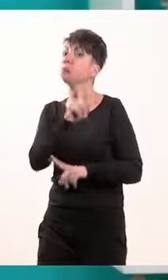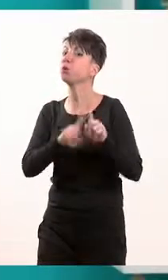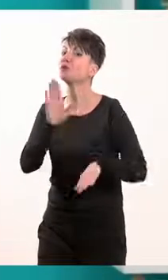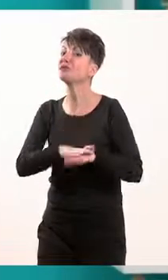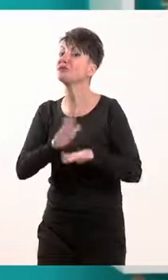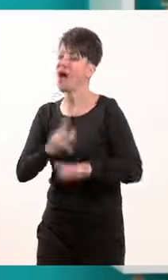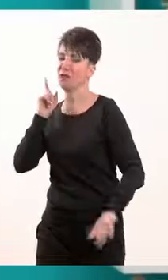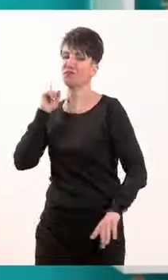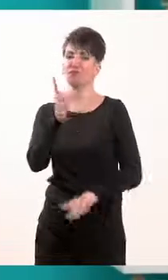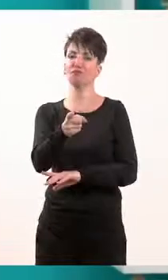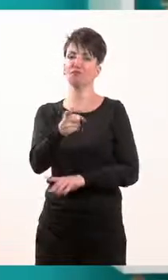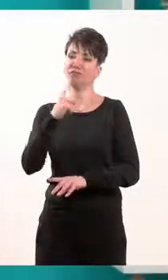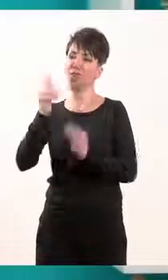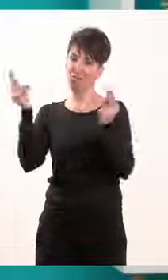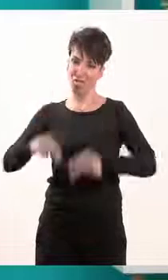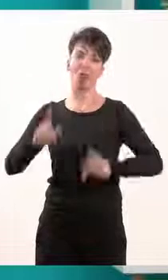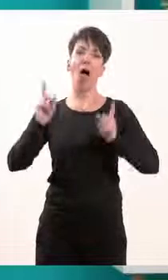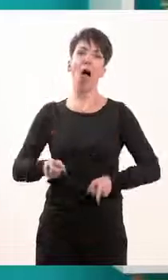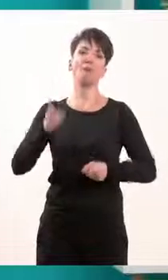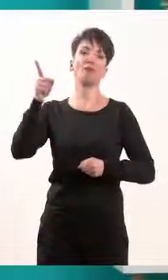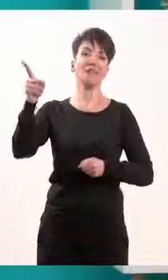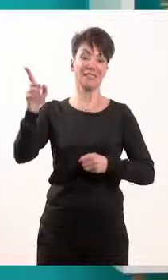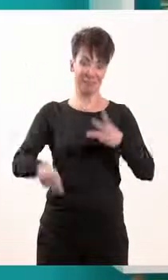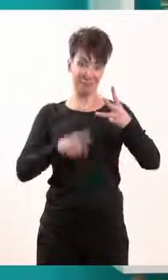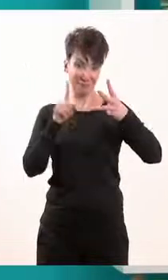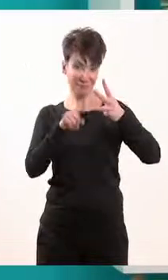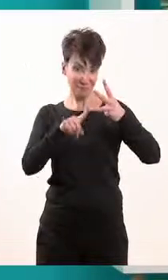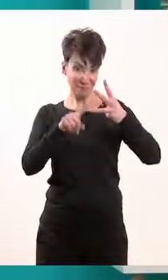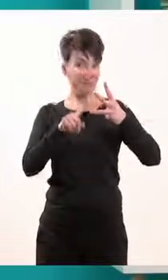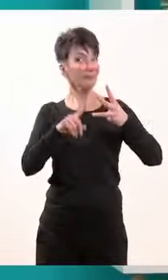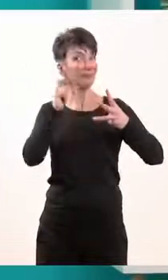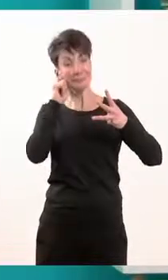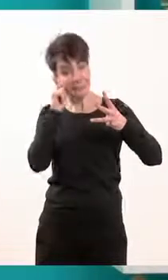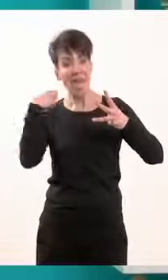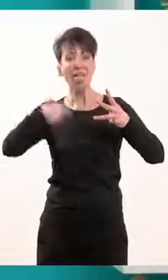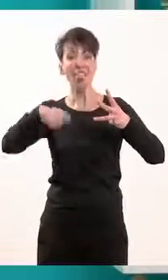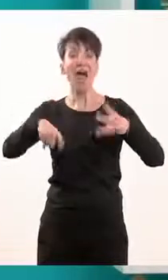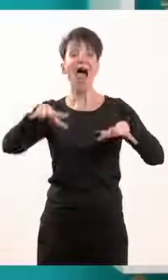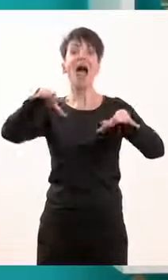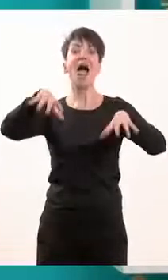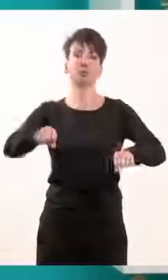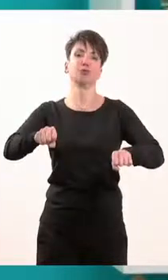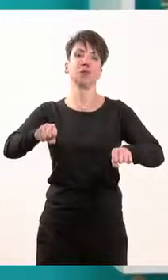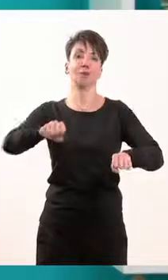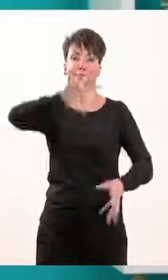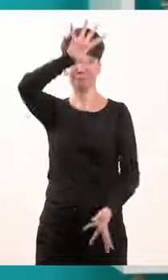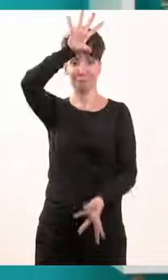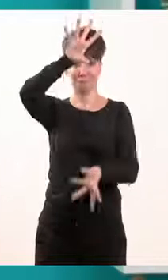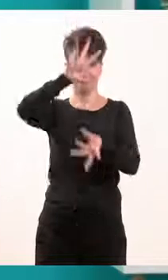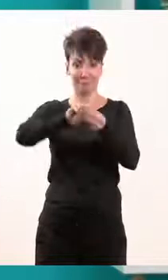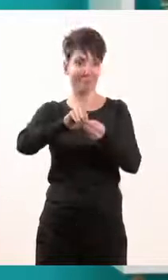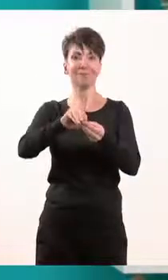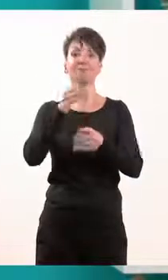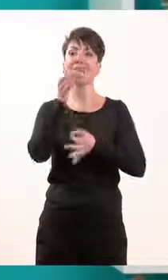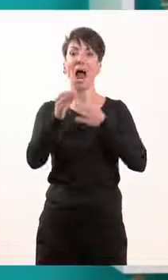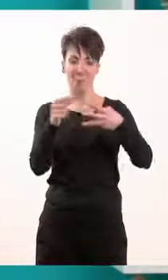Η δικαστική εξουσία είναι η τρίτη μορφή κρατικής εξουσίας, και ανακεφαλαιώνουμε λέγοντας